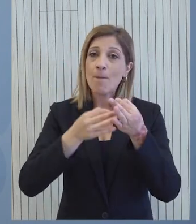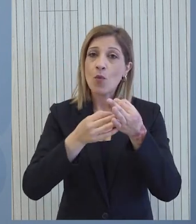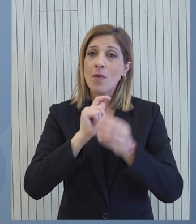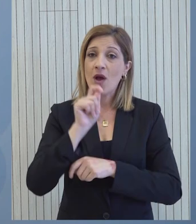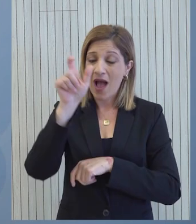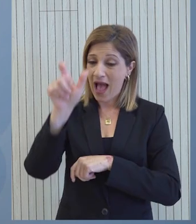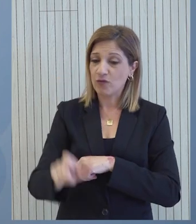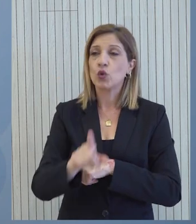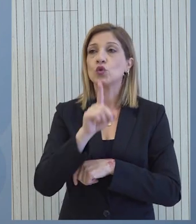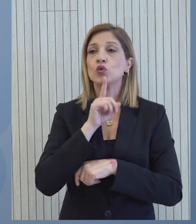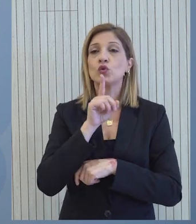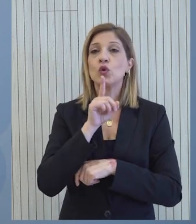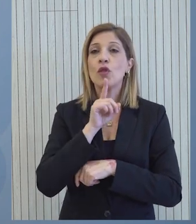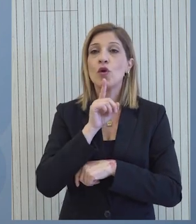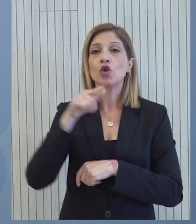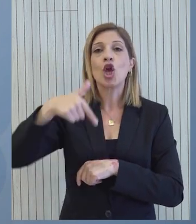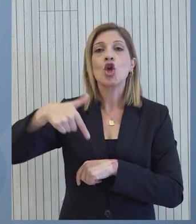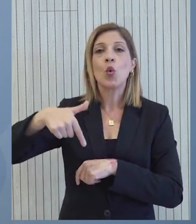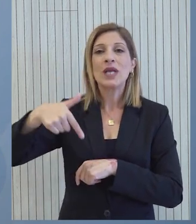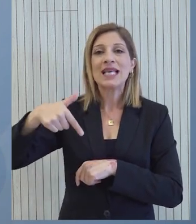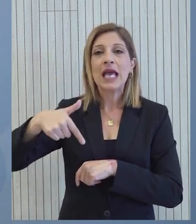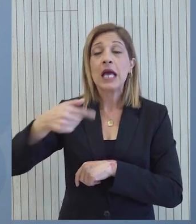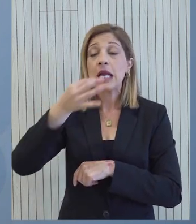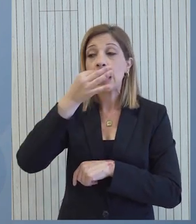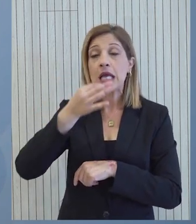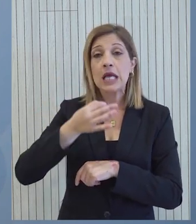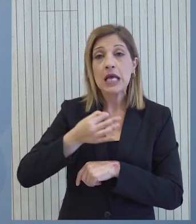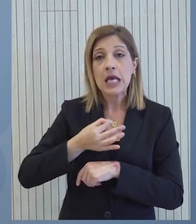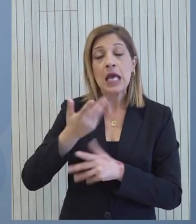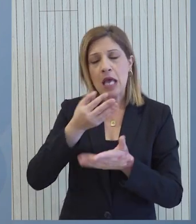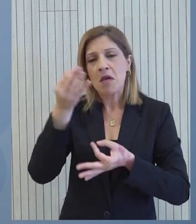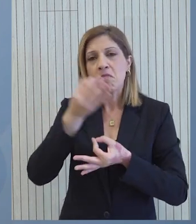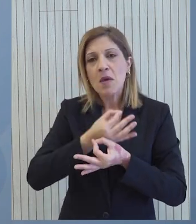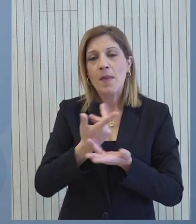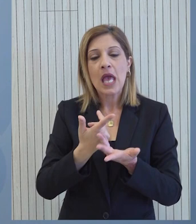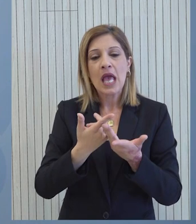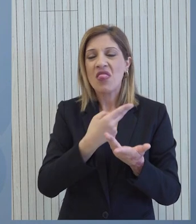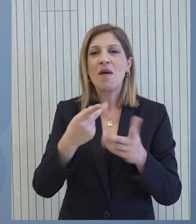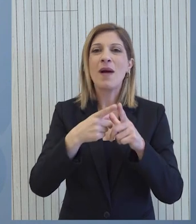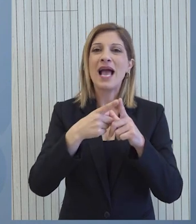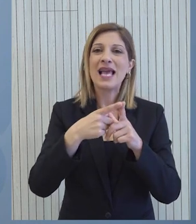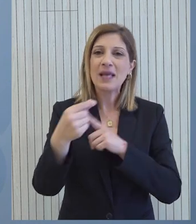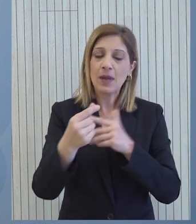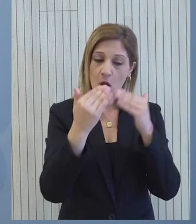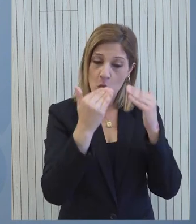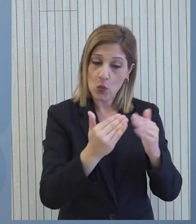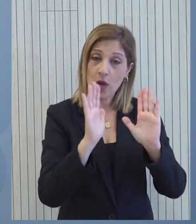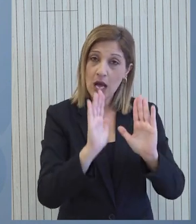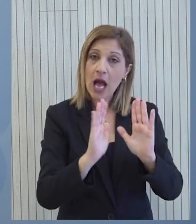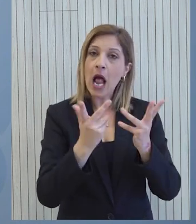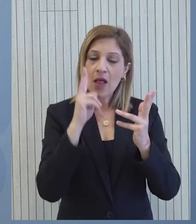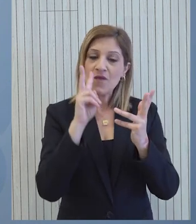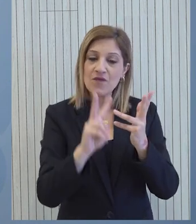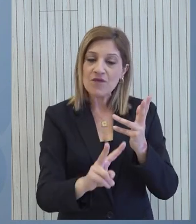είναι ότι ο ίδιος ο κύριος Γιούνκερ υποδεικνύει, σημειώνει ότι οι προοπτικές της επίλυσης του Κυπριακού υφίστανται, αλλά και